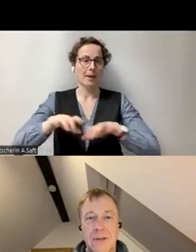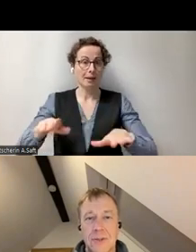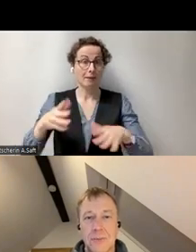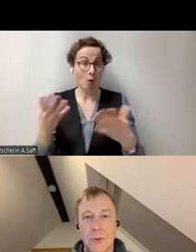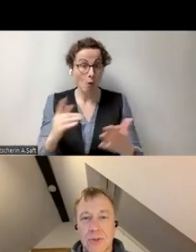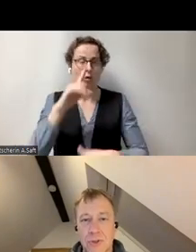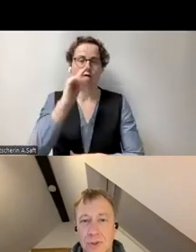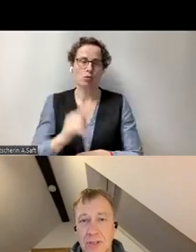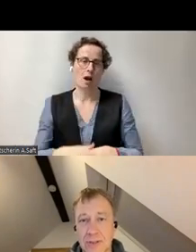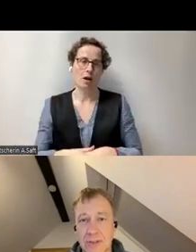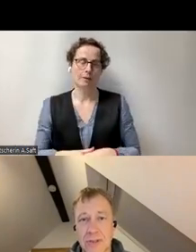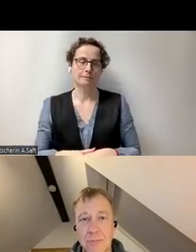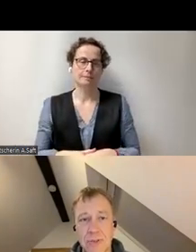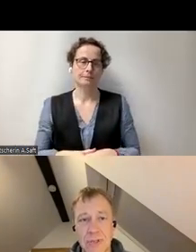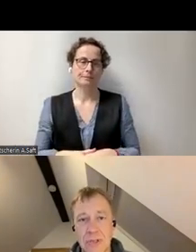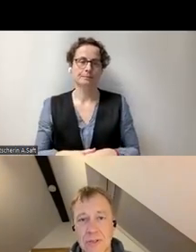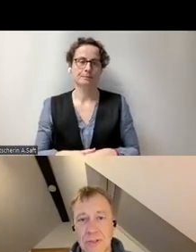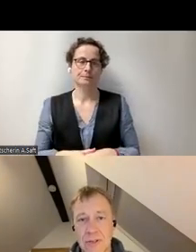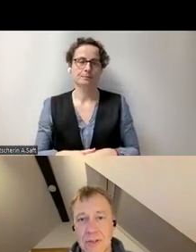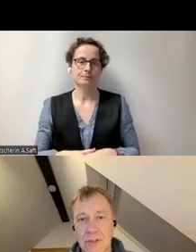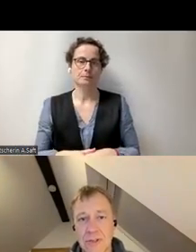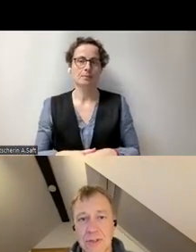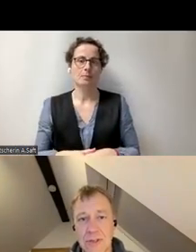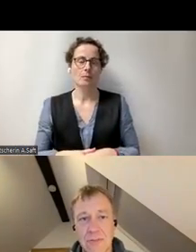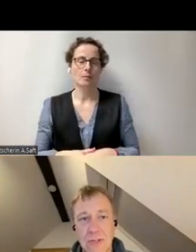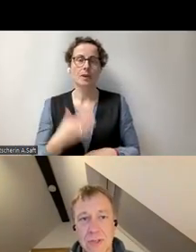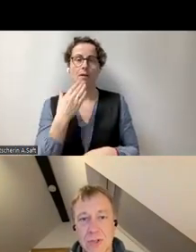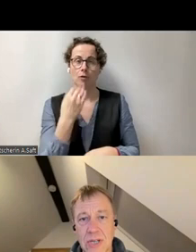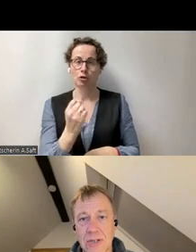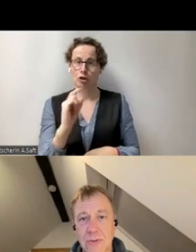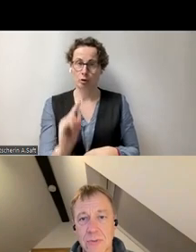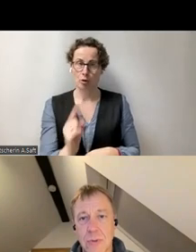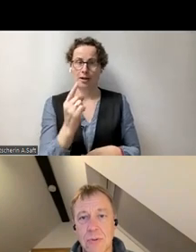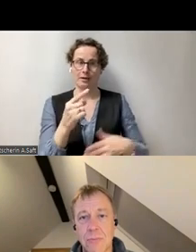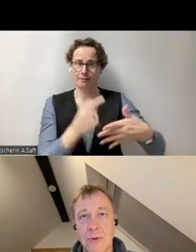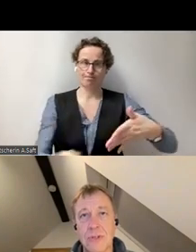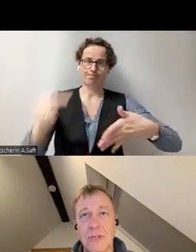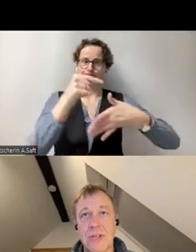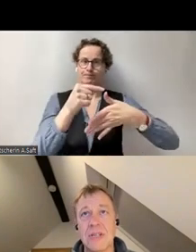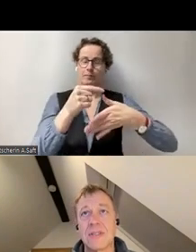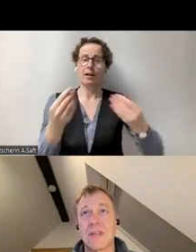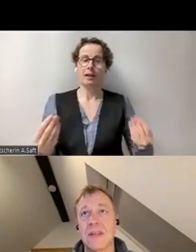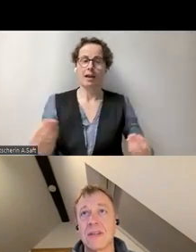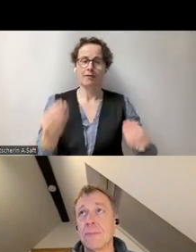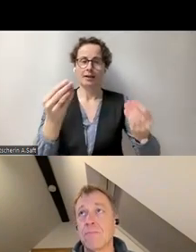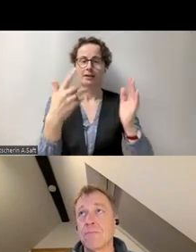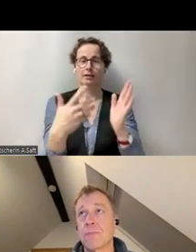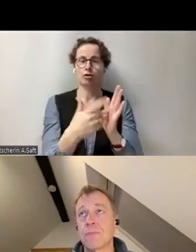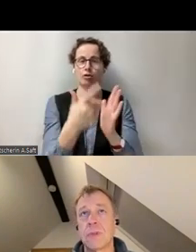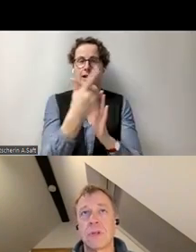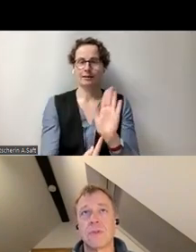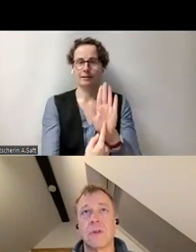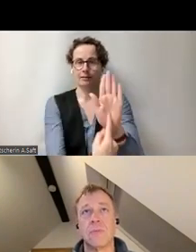Ich möchte starten, indem ich Ihnen diese erweiterte Checkliste für Powerpoint zeige.